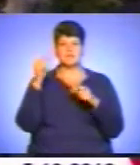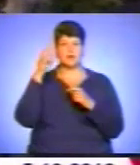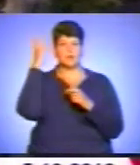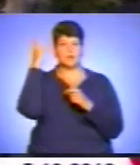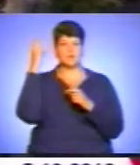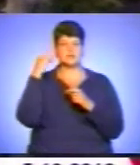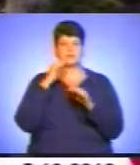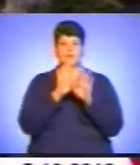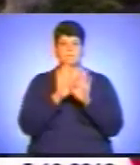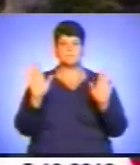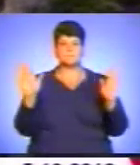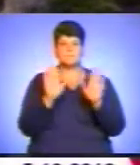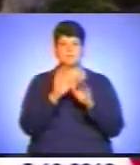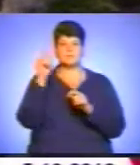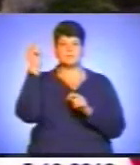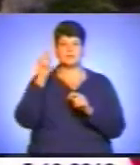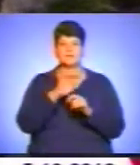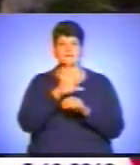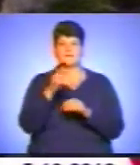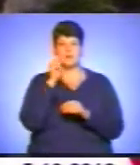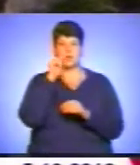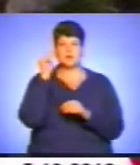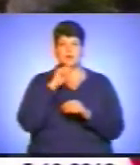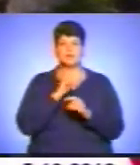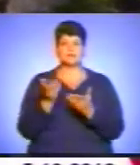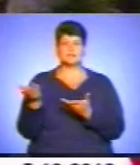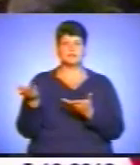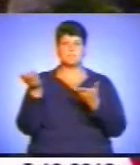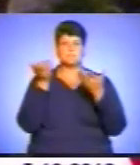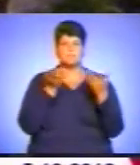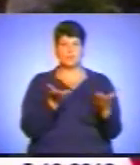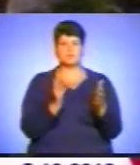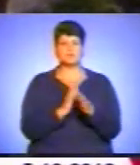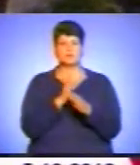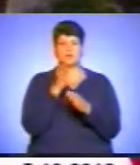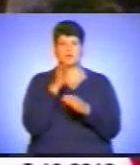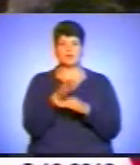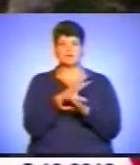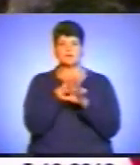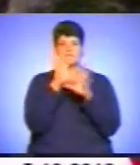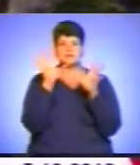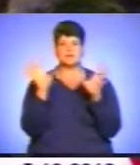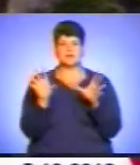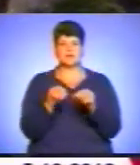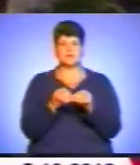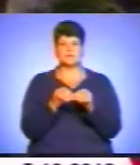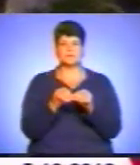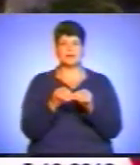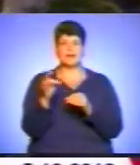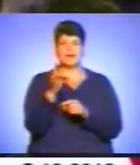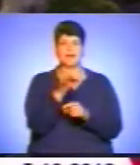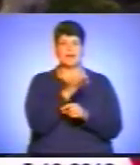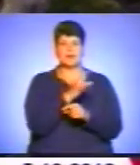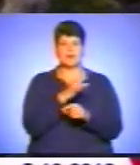пісні. Сюди з'їздиться вся Україна. Запрошені гості козаки з кожного регіону